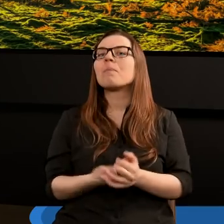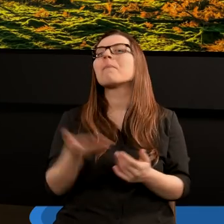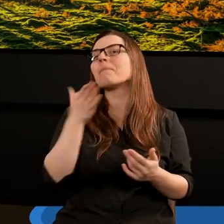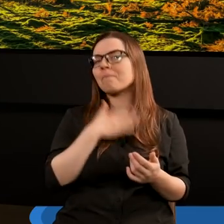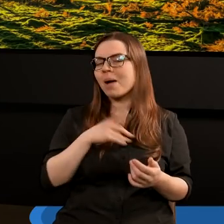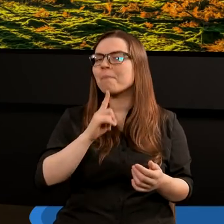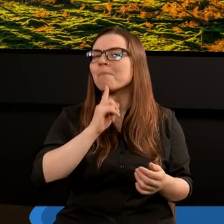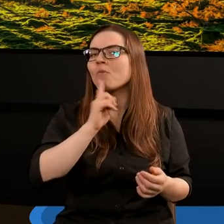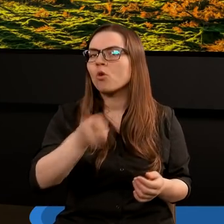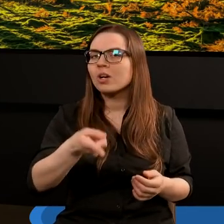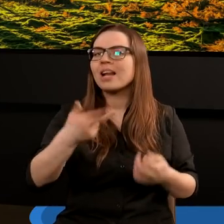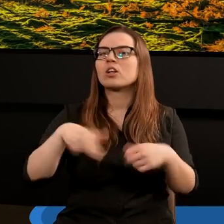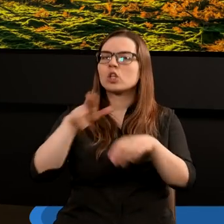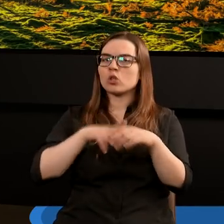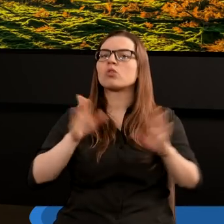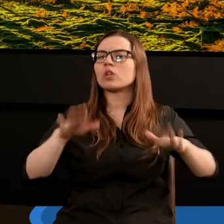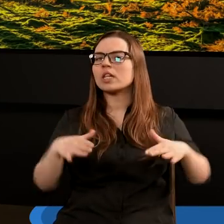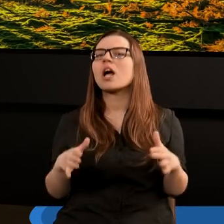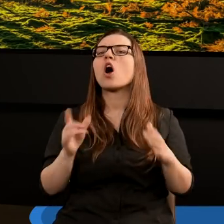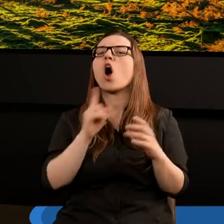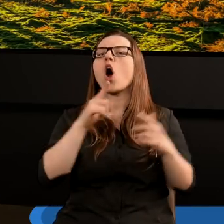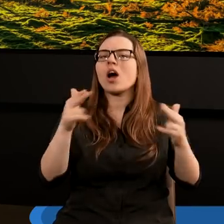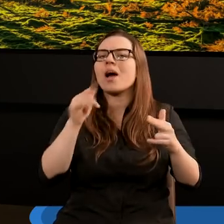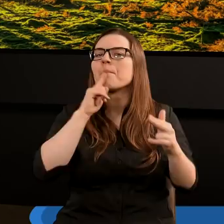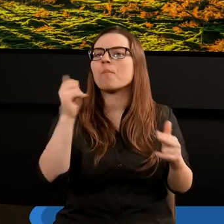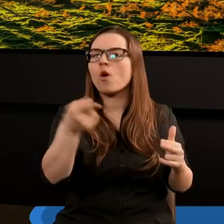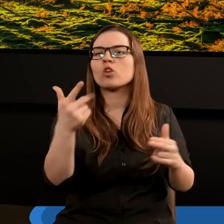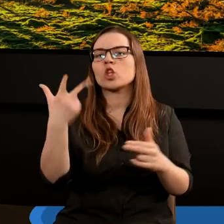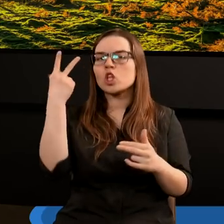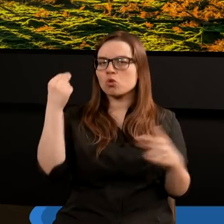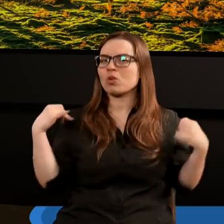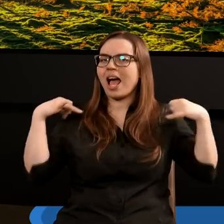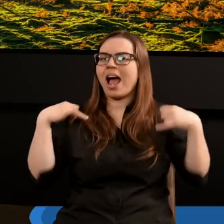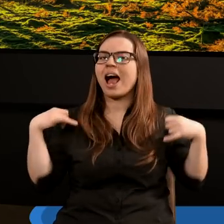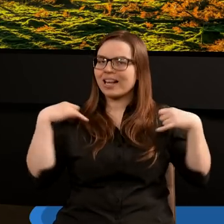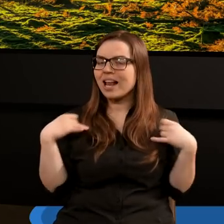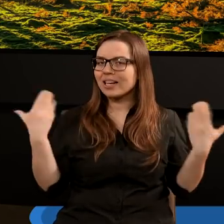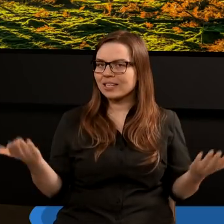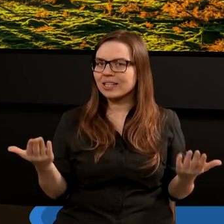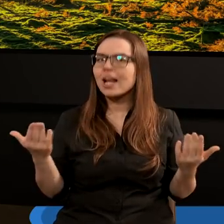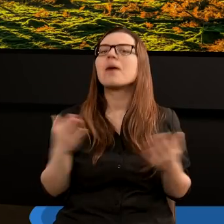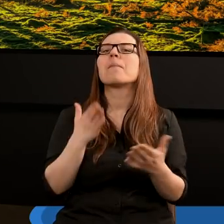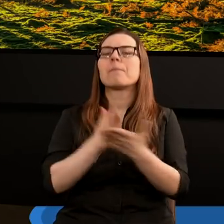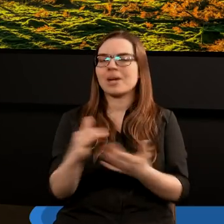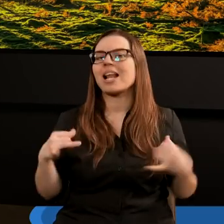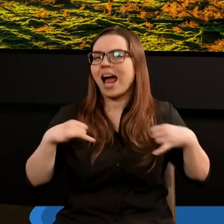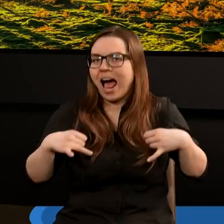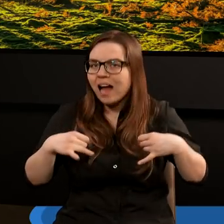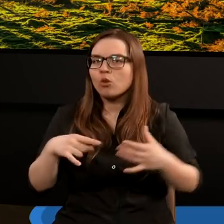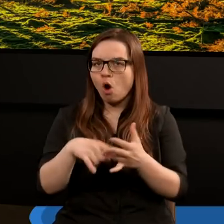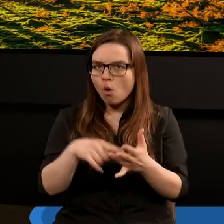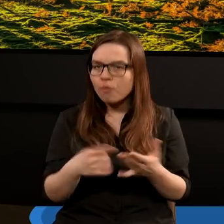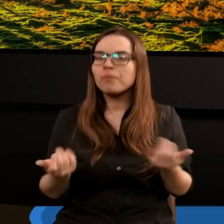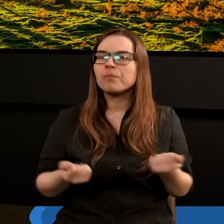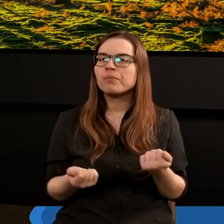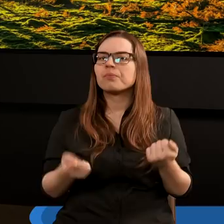poselstwo, które zostało określone jako poselstwo trójanielskie, czy poselstwo trzech aniołów.